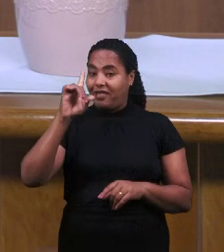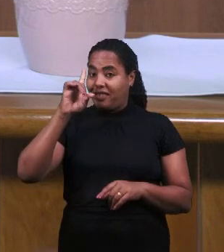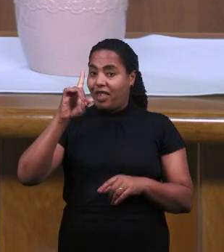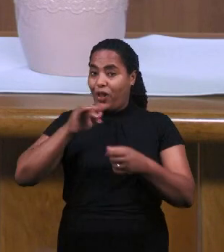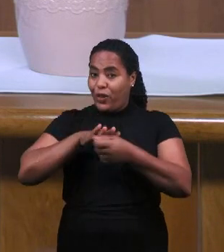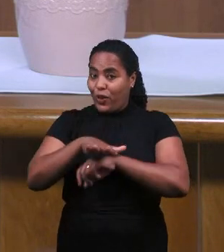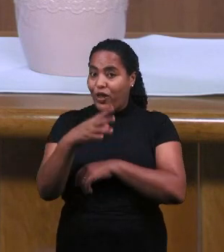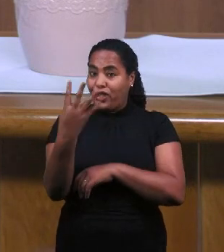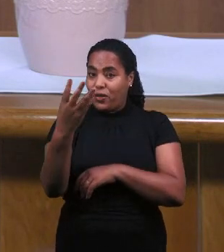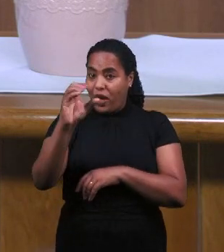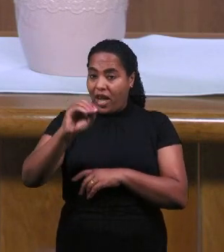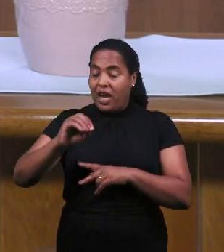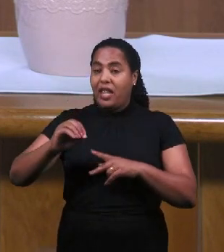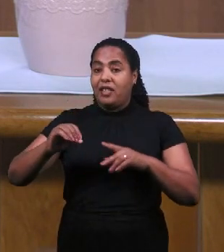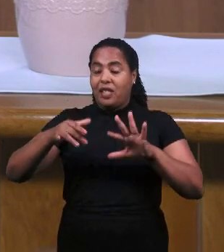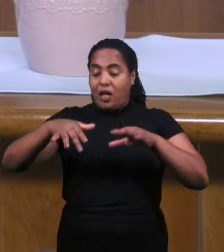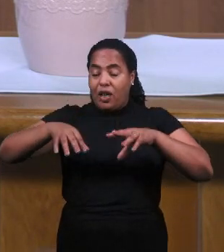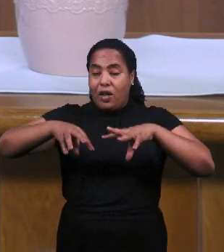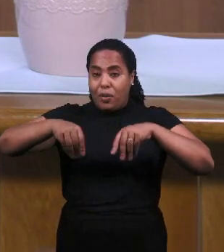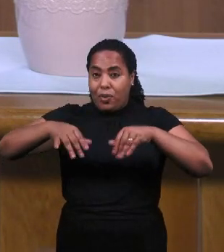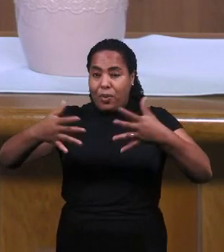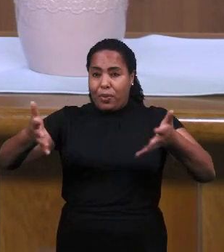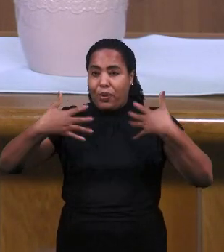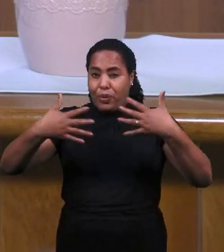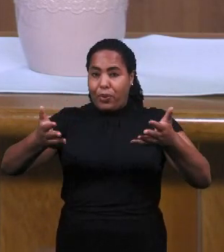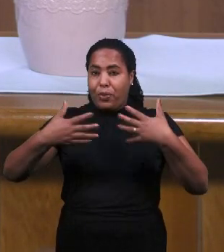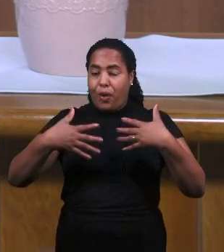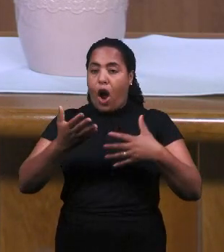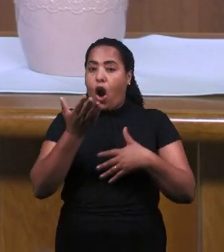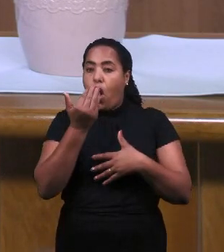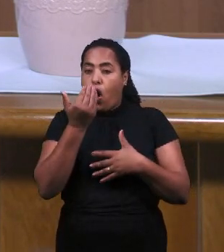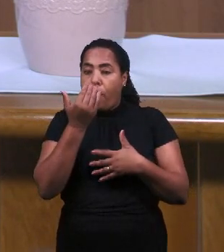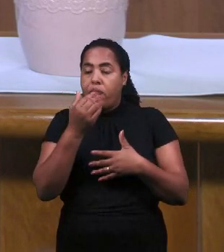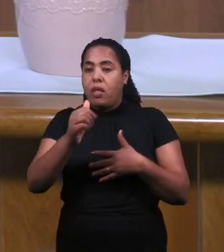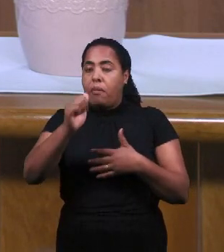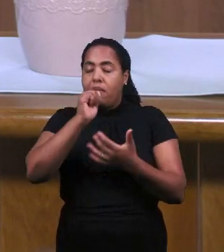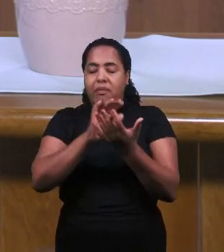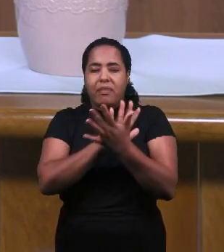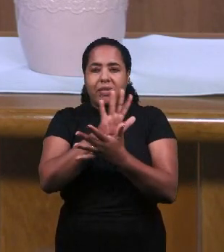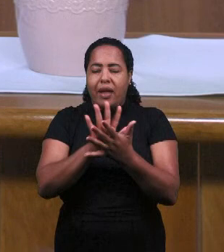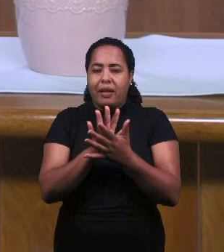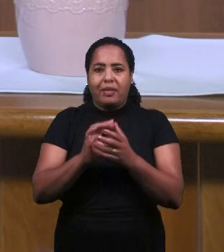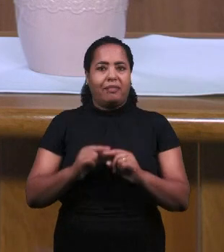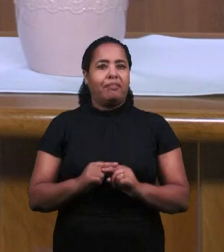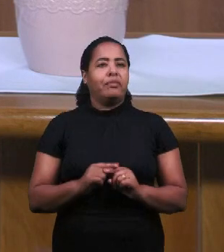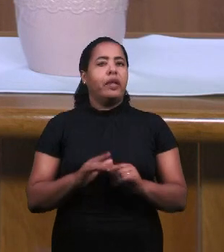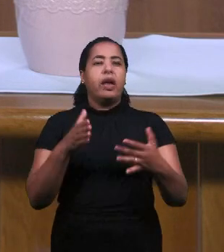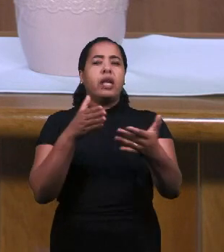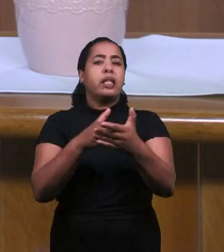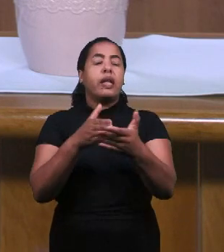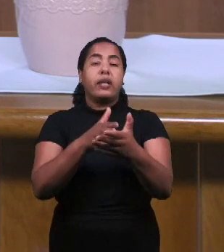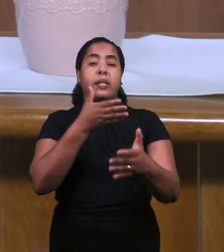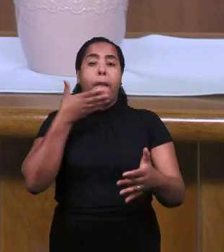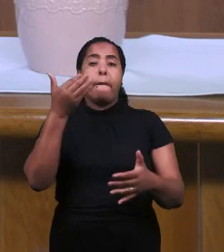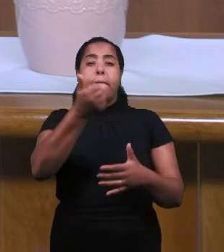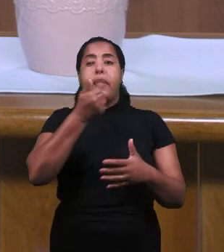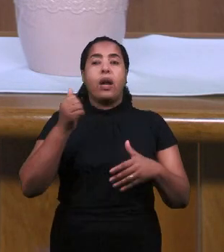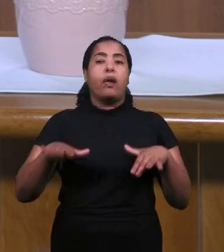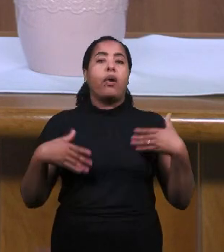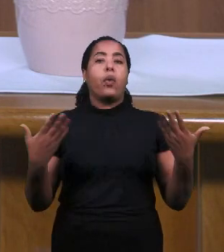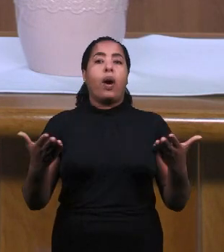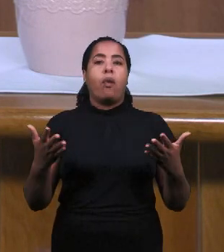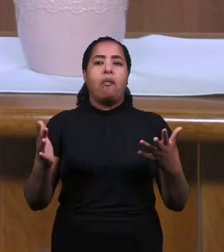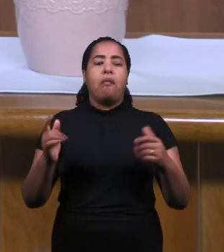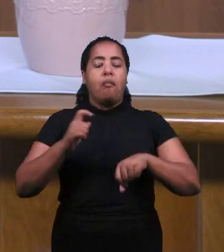40 ночей Он был В пустыне Потом Был Искушаем Это Самое Большое Вмешательство Было В земле